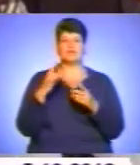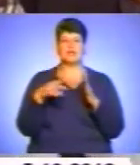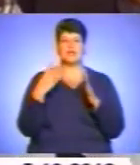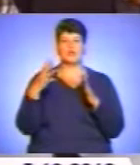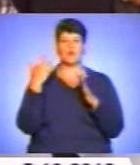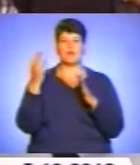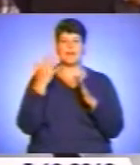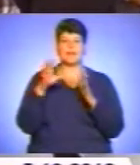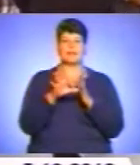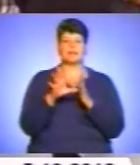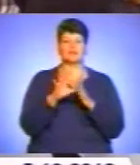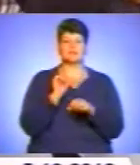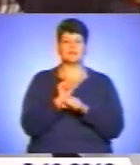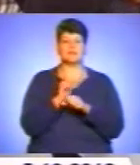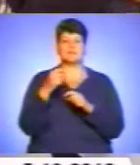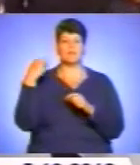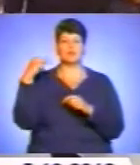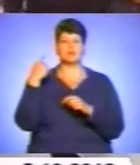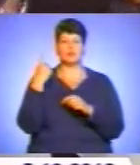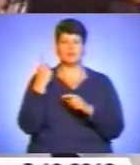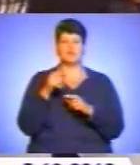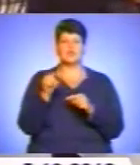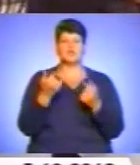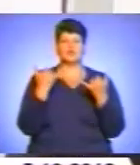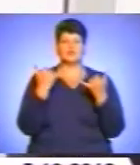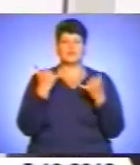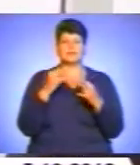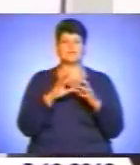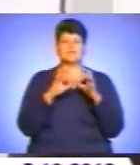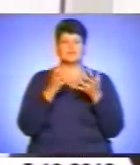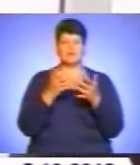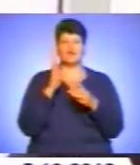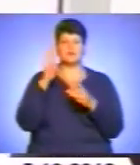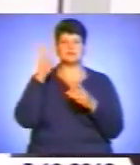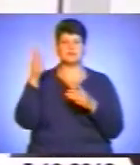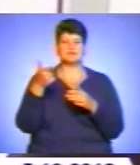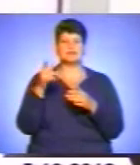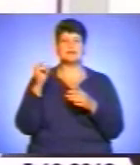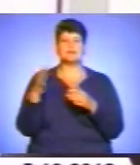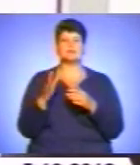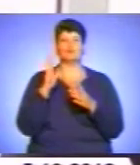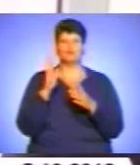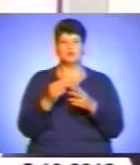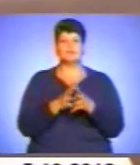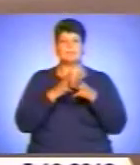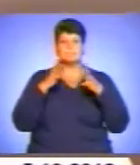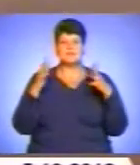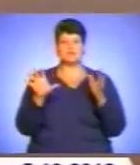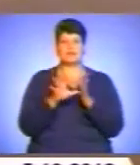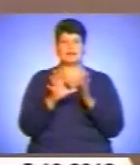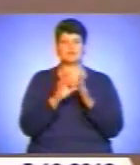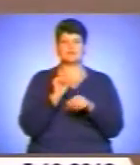Запорізькій області. Технічно вона одна з найсучасніших у світі. В перспективі ця ВЕС буде найбільшою електростанцією в Європі.